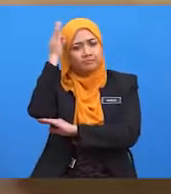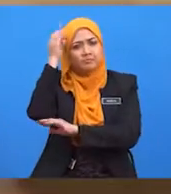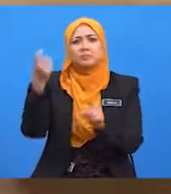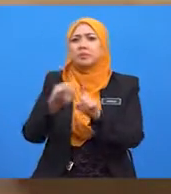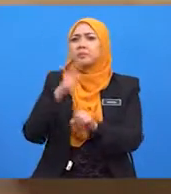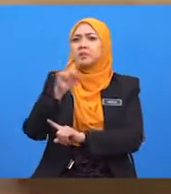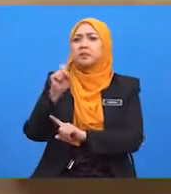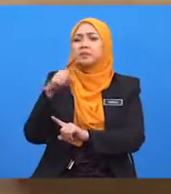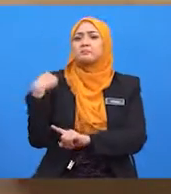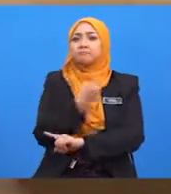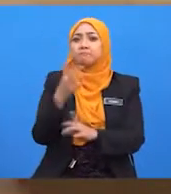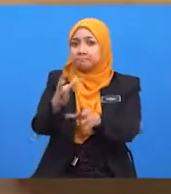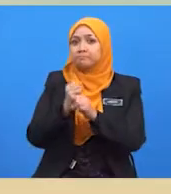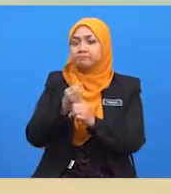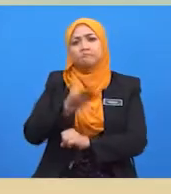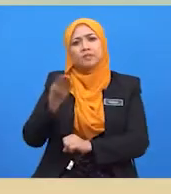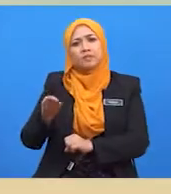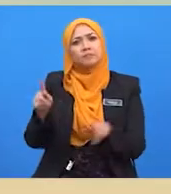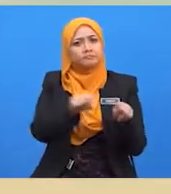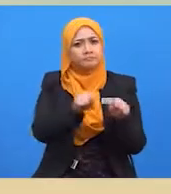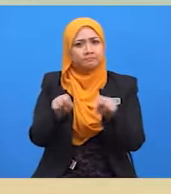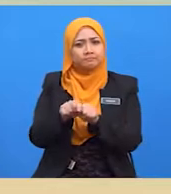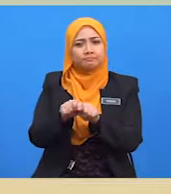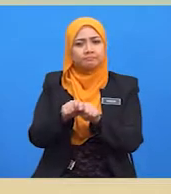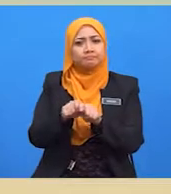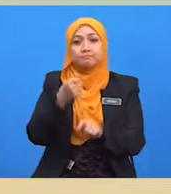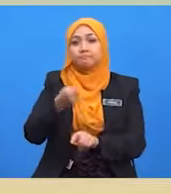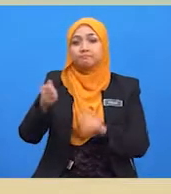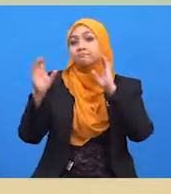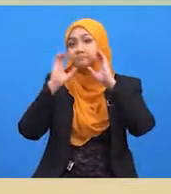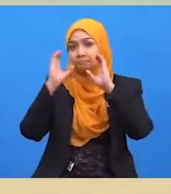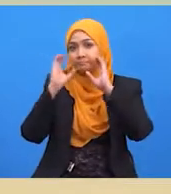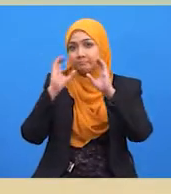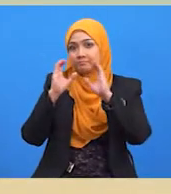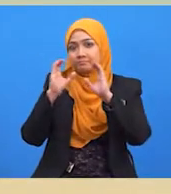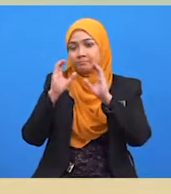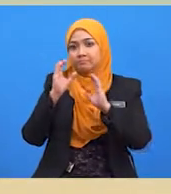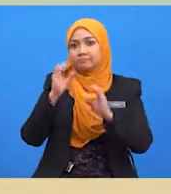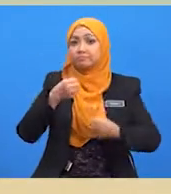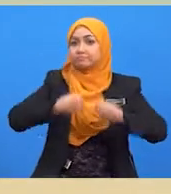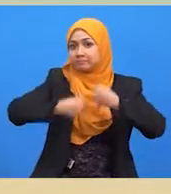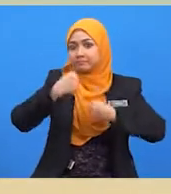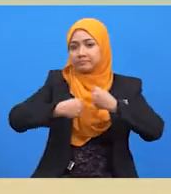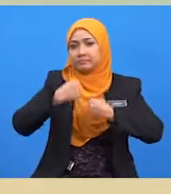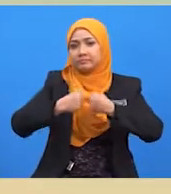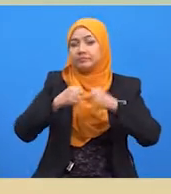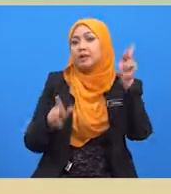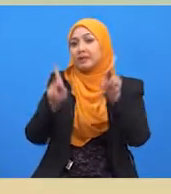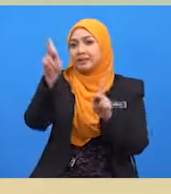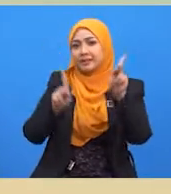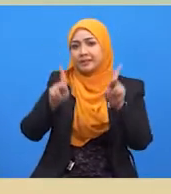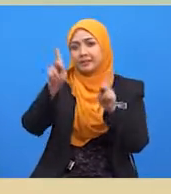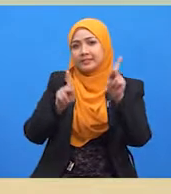mana kita memperoleh barang-barang seperti alat komunikasi, jentera, kereta,